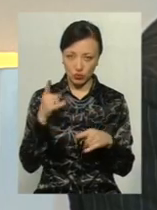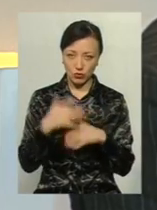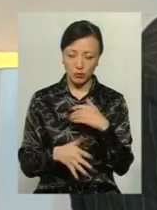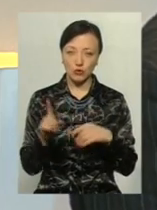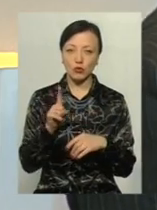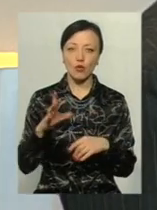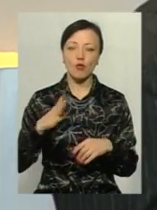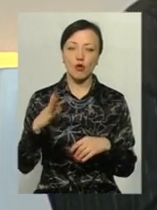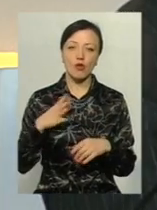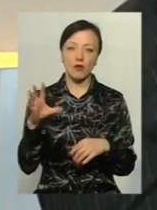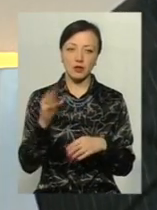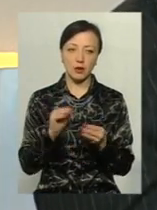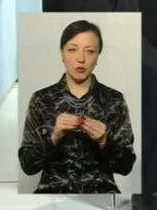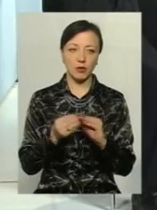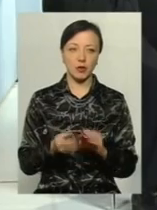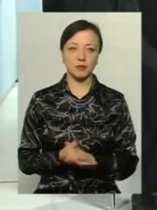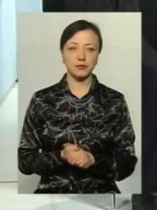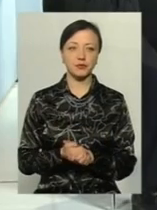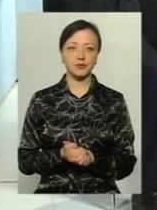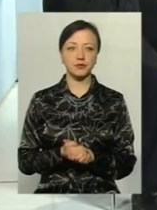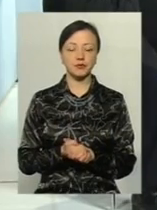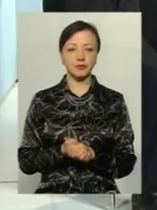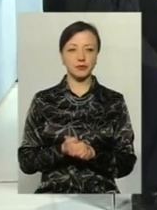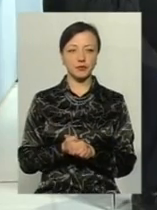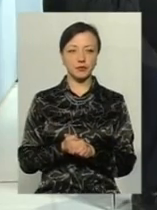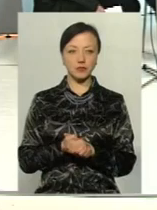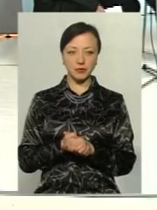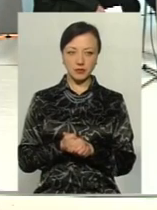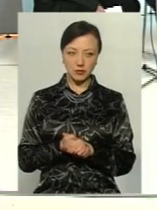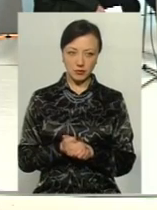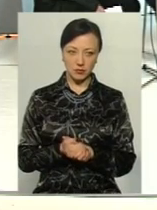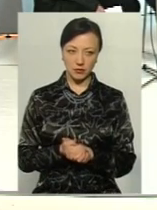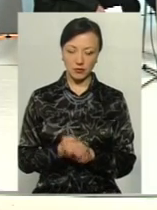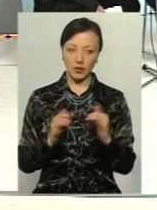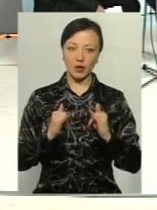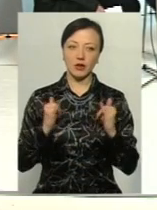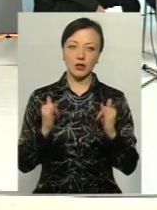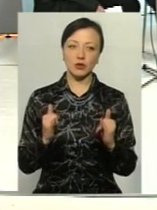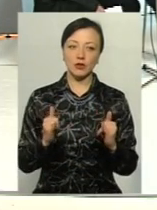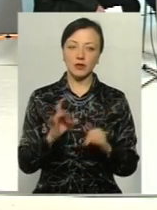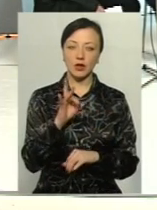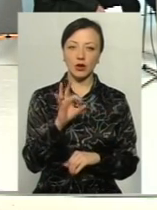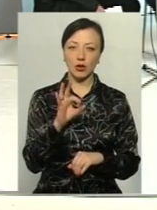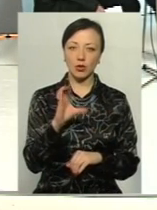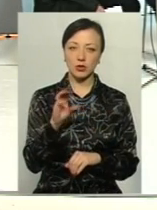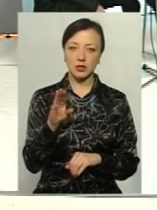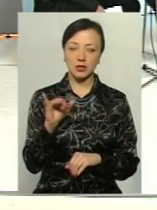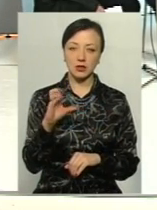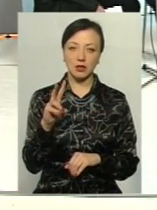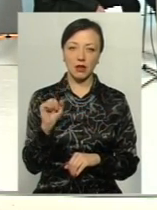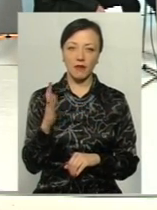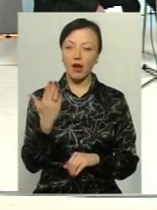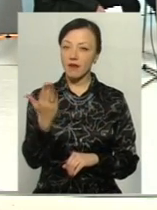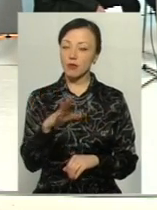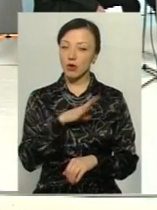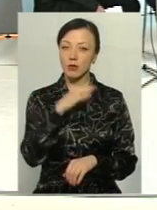в чому вся причина? Пане Ростиславе, ви були теж членом неодної